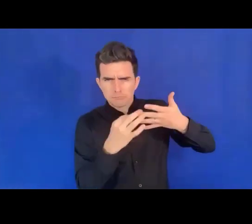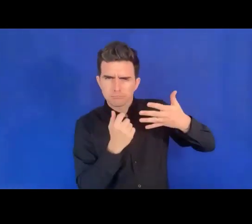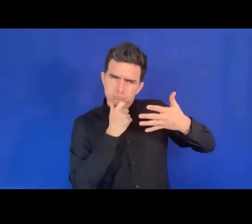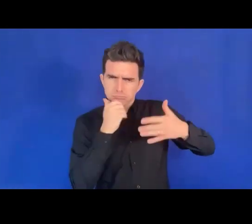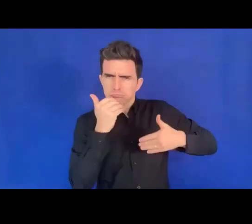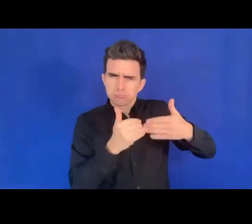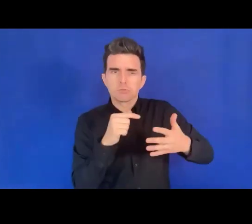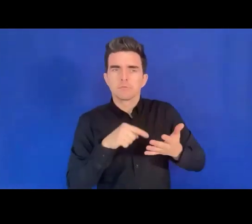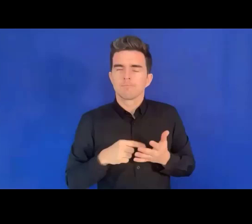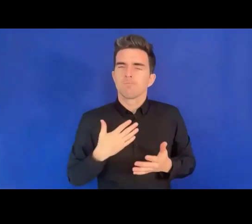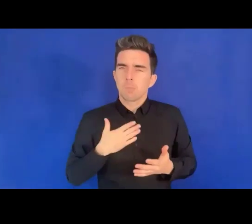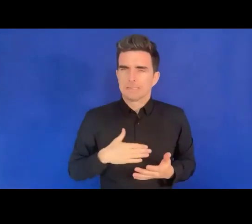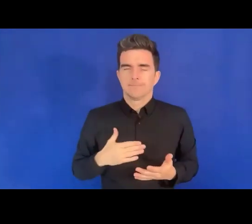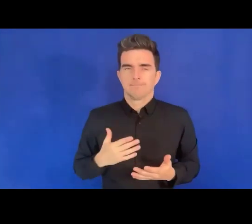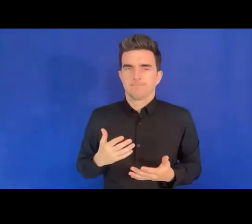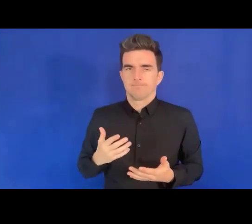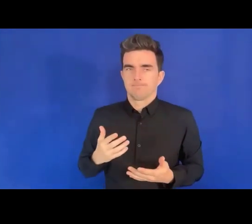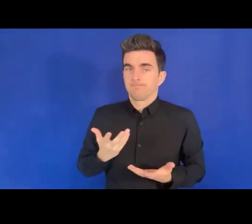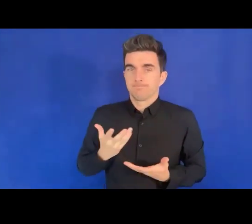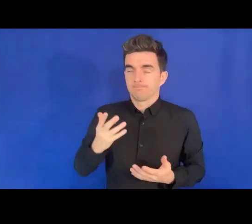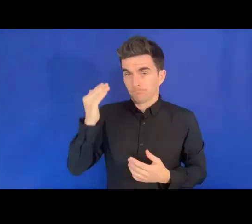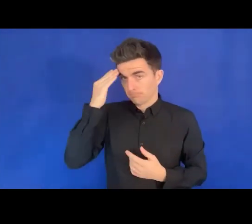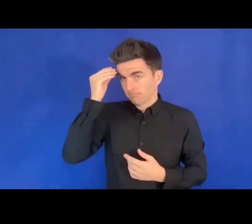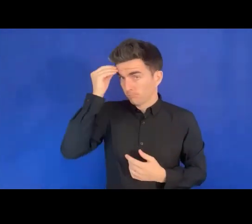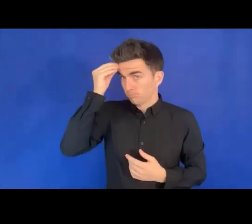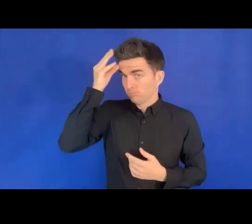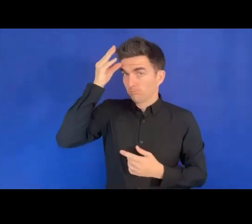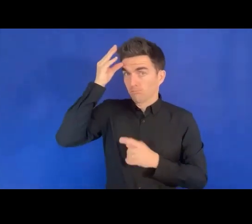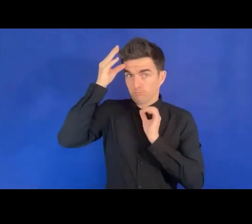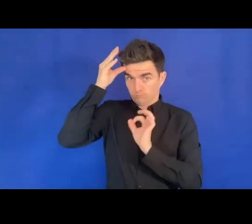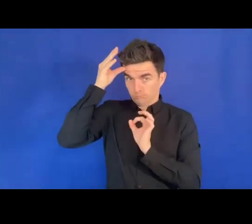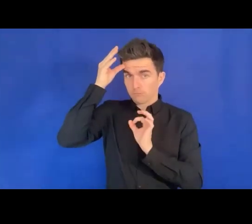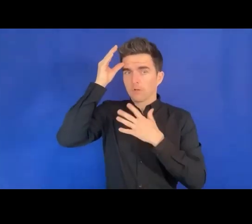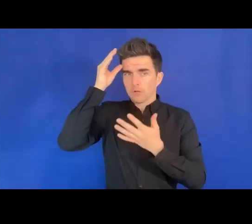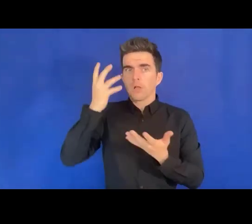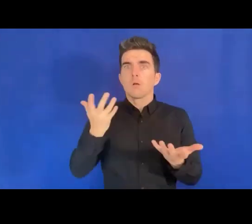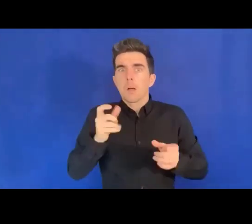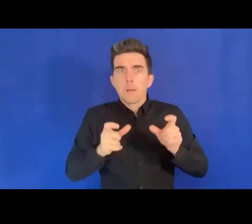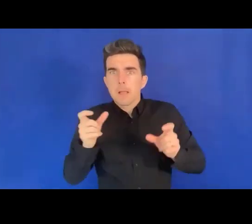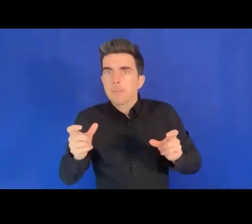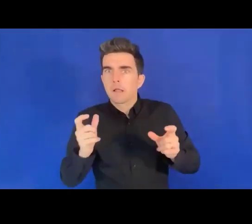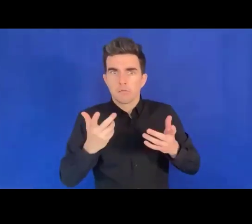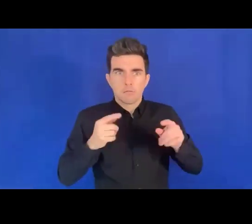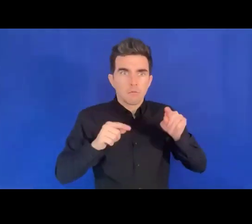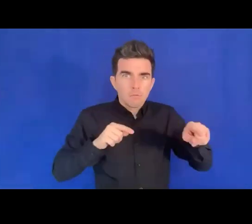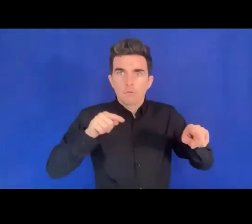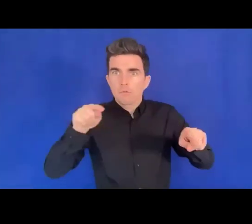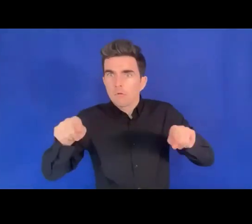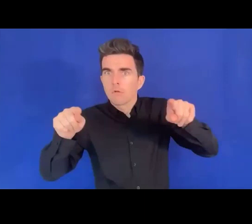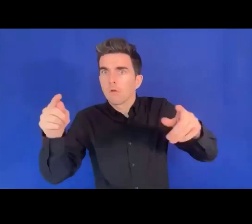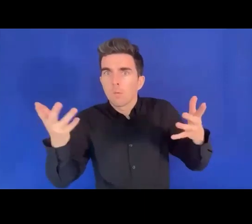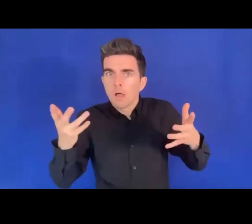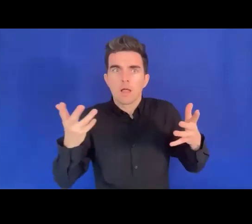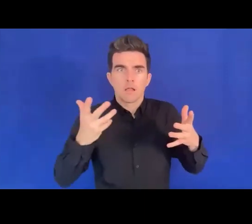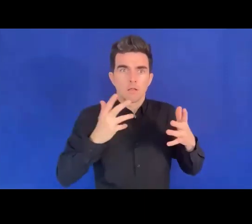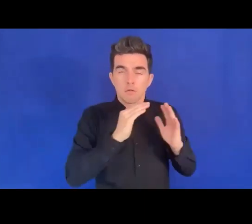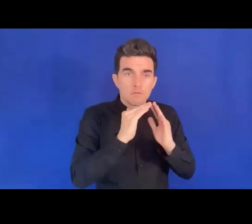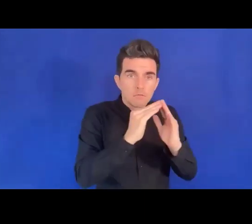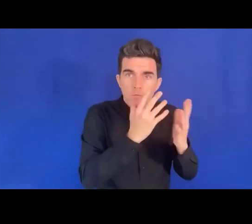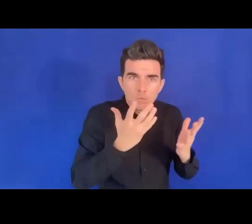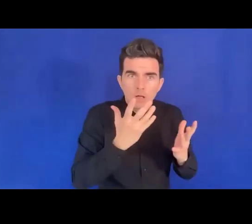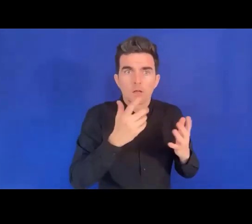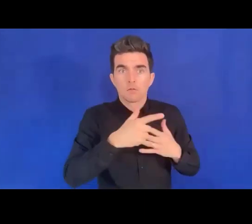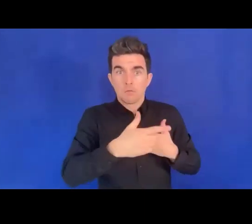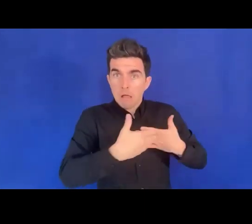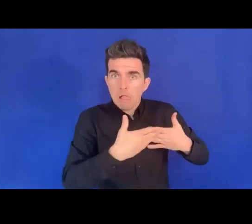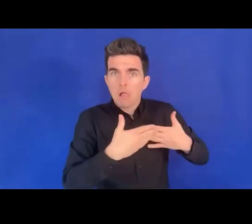se trouvent les personnes. Où est-ce qu'elles se trouvent ? Nous devons savoir ce qu'elles peuvent faire également d'elles-mêmes. Nous devons les